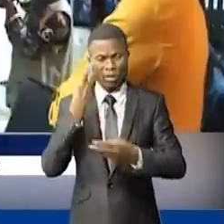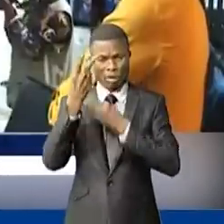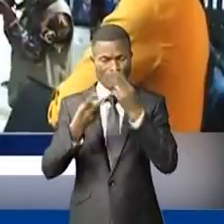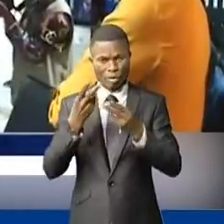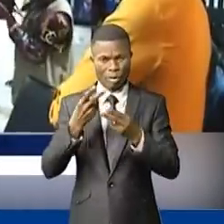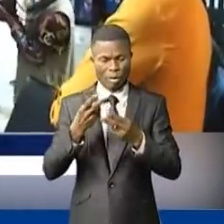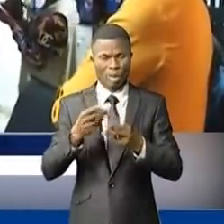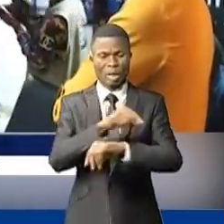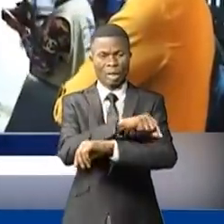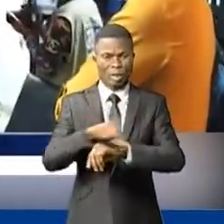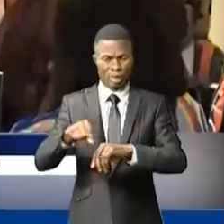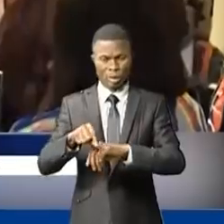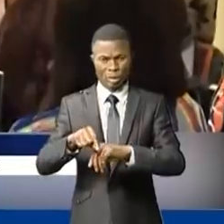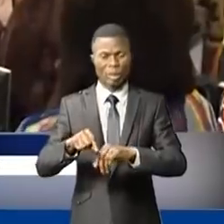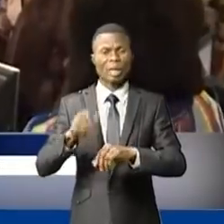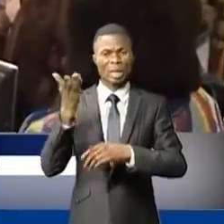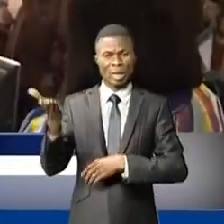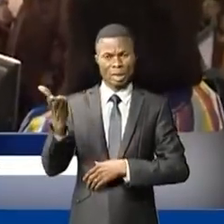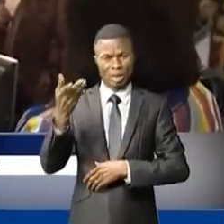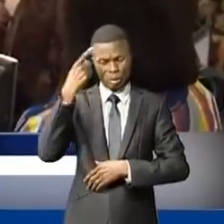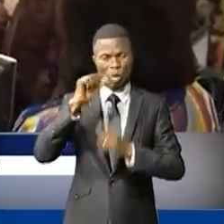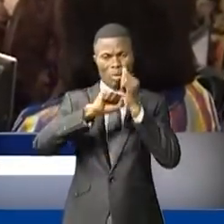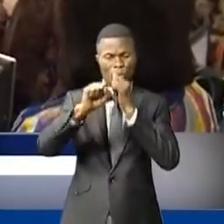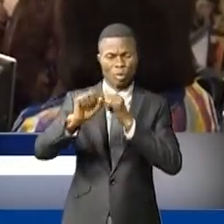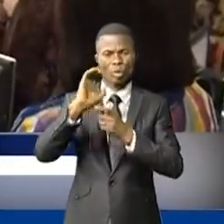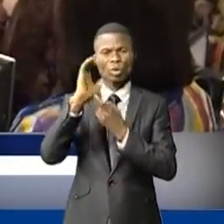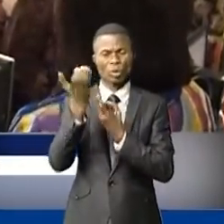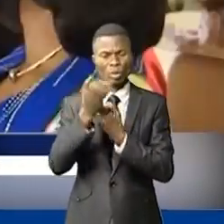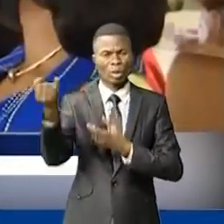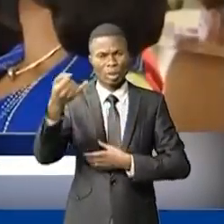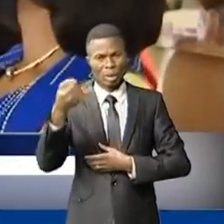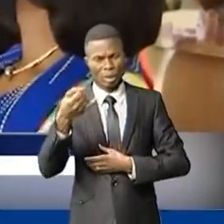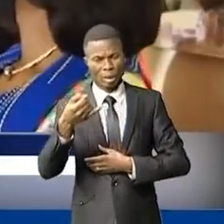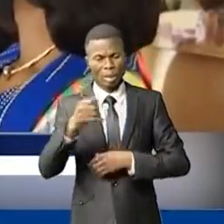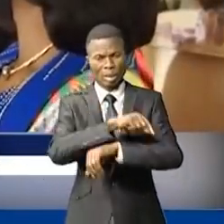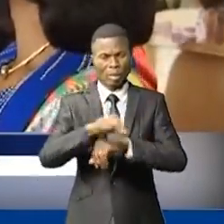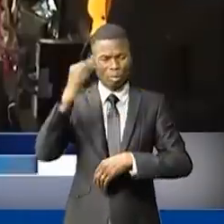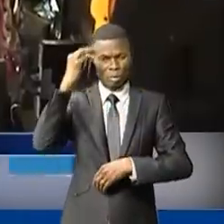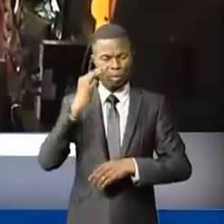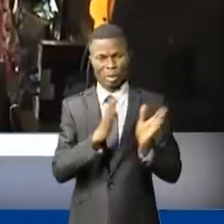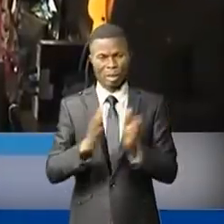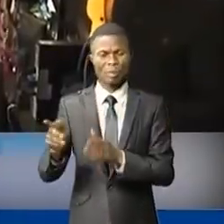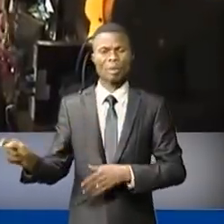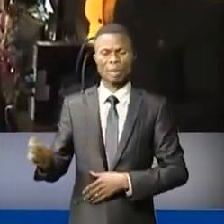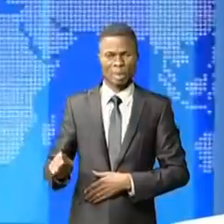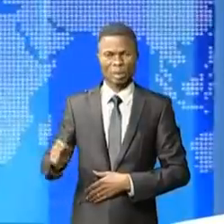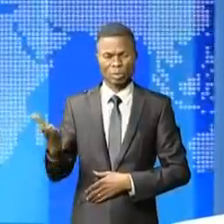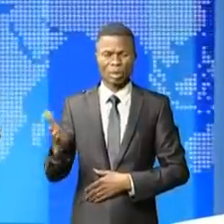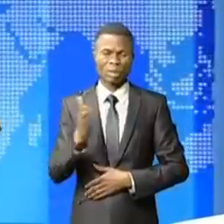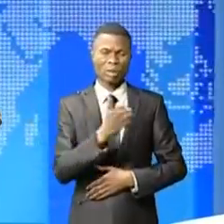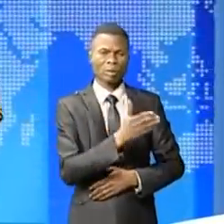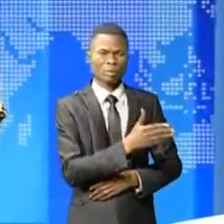les installations de l'agence congolaise pour la promotion de la culture et des arts du ministère de l'aménagement du territoire.